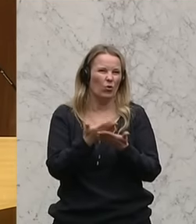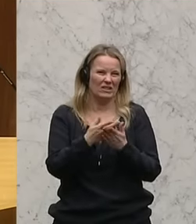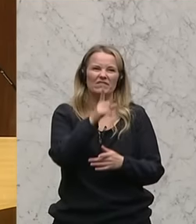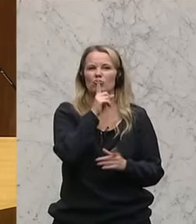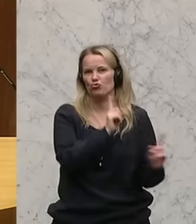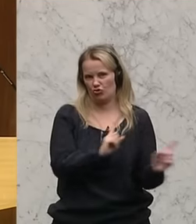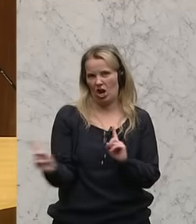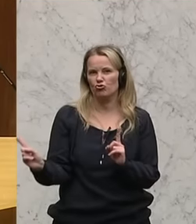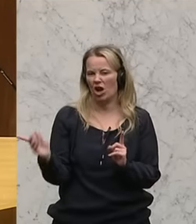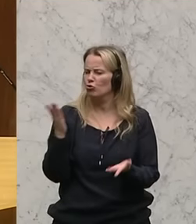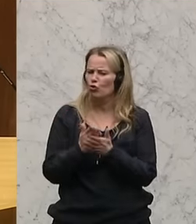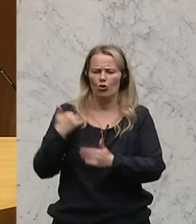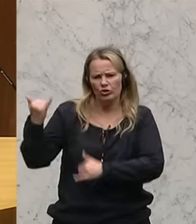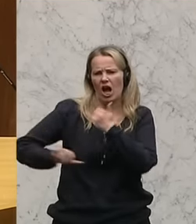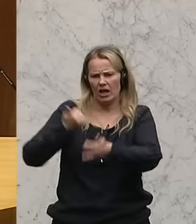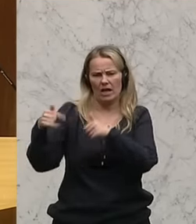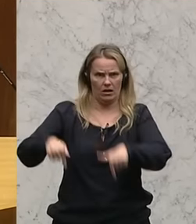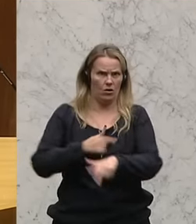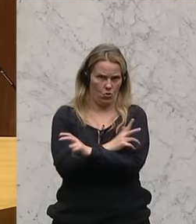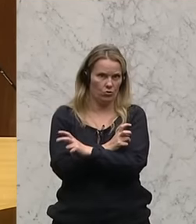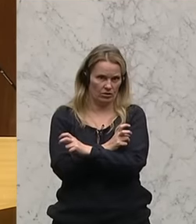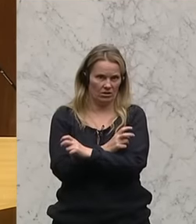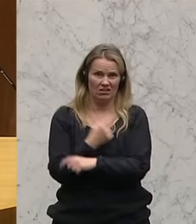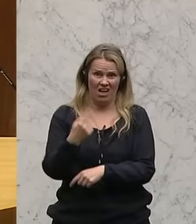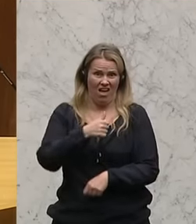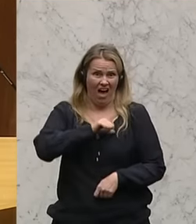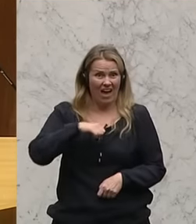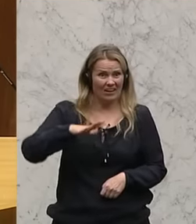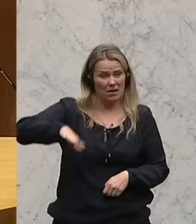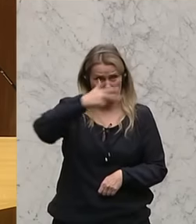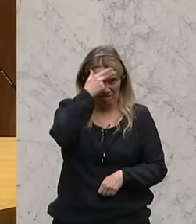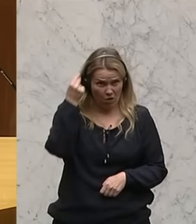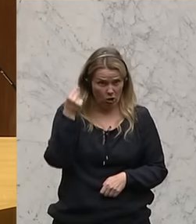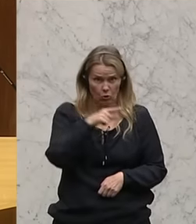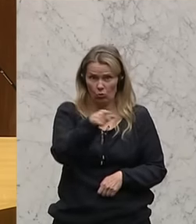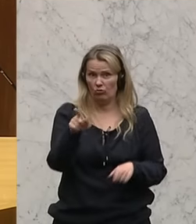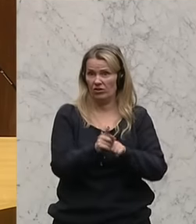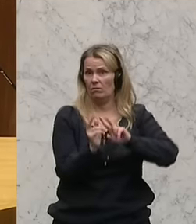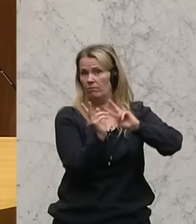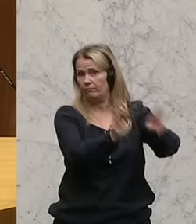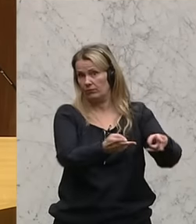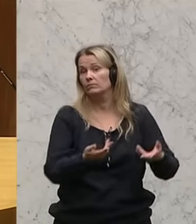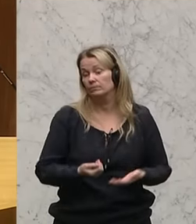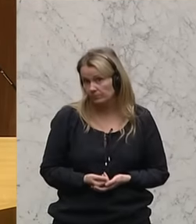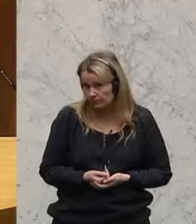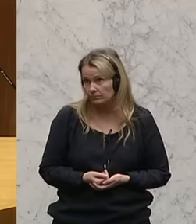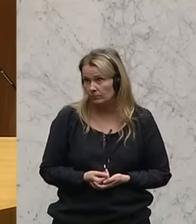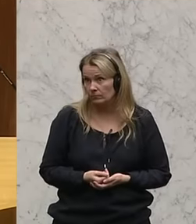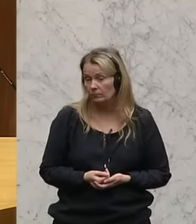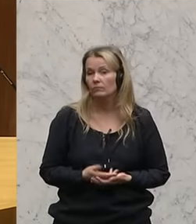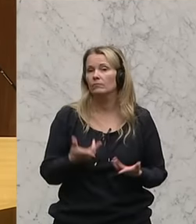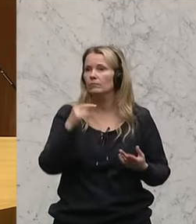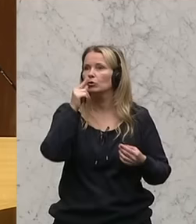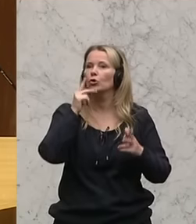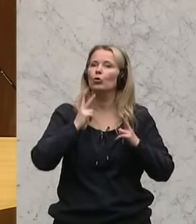Stillstand in Österreich seit Jahren gelebt wird und die eigene Bevölkerung dabei auf der Strecke bleibt. Die Ruhe aus